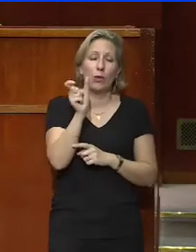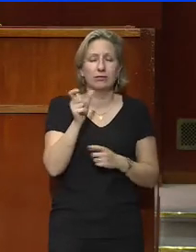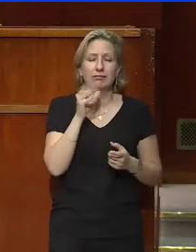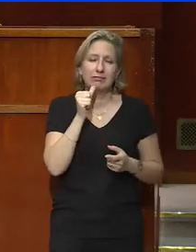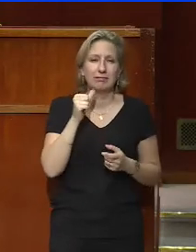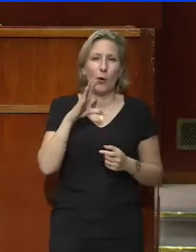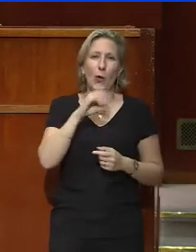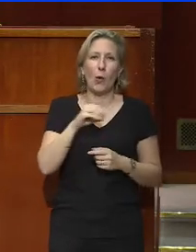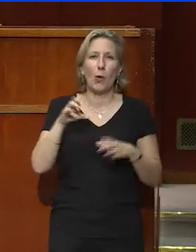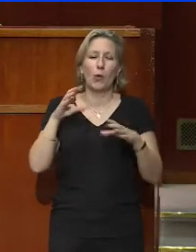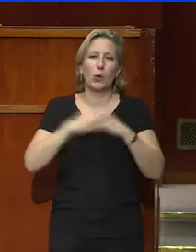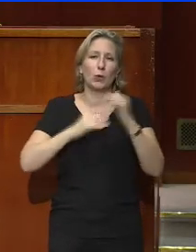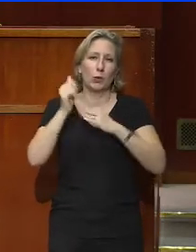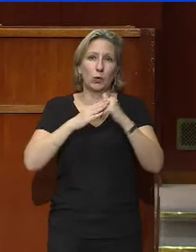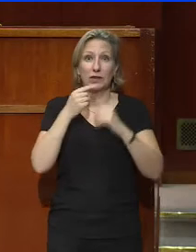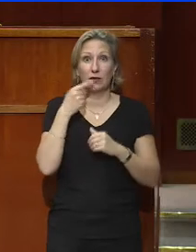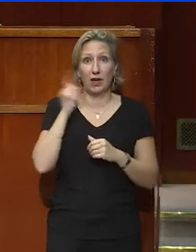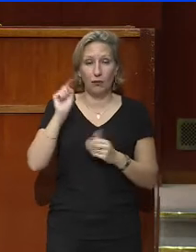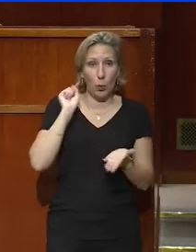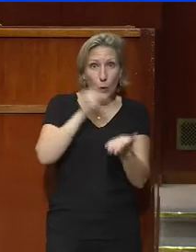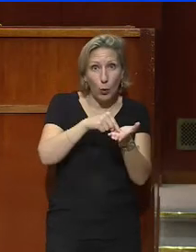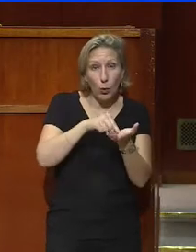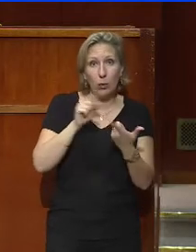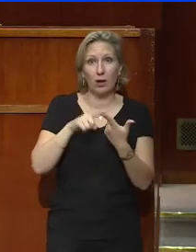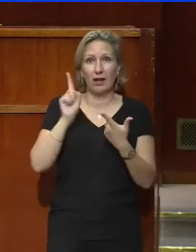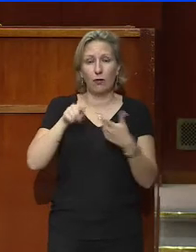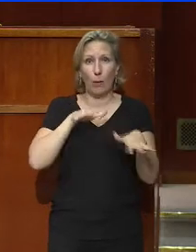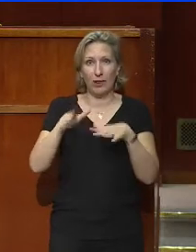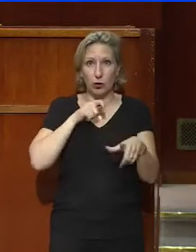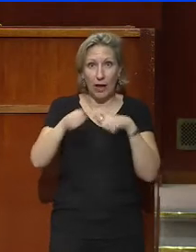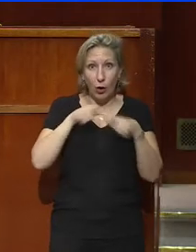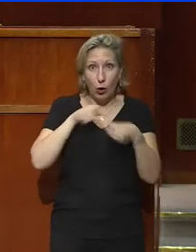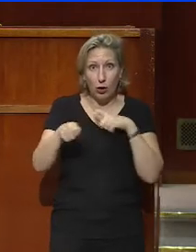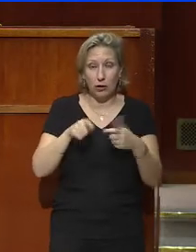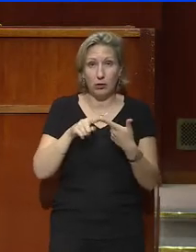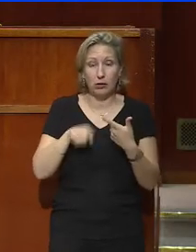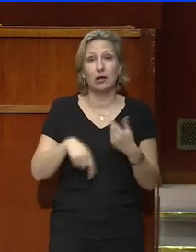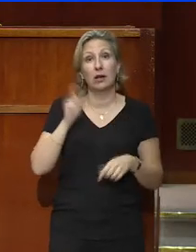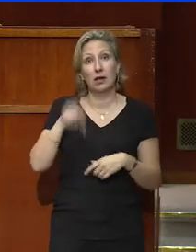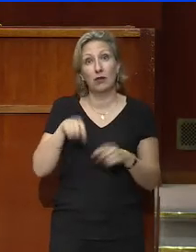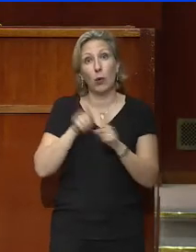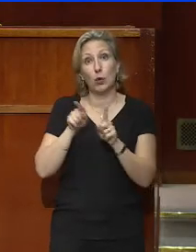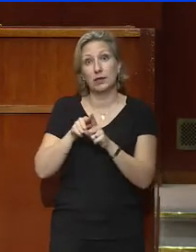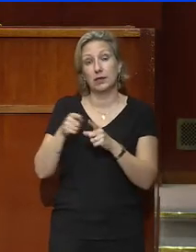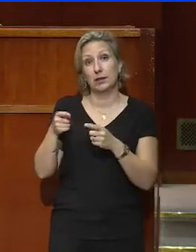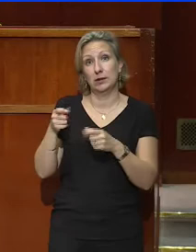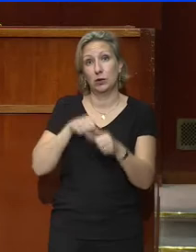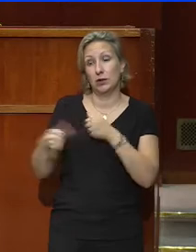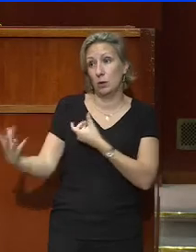-construction suppose de disposer d'enceintes, de lieux et d'une méthode de dialogue. Elle suppose aussi de savoir y associer les citoyens.